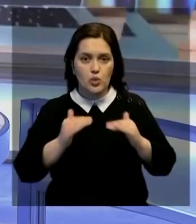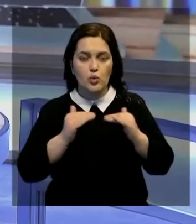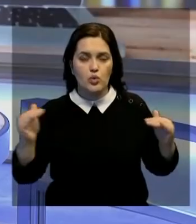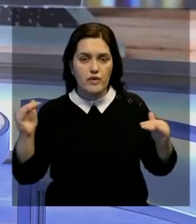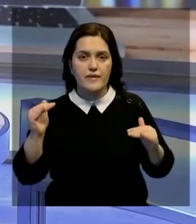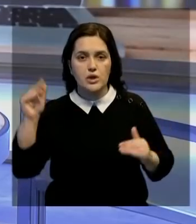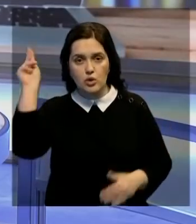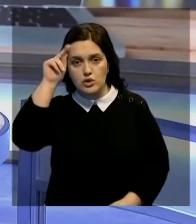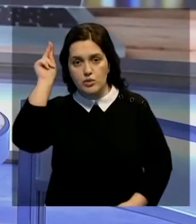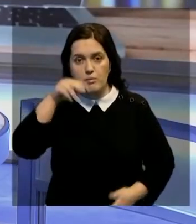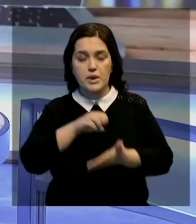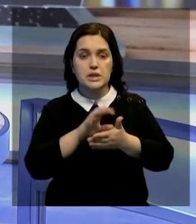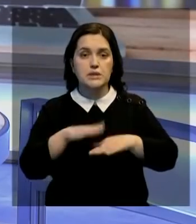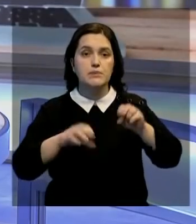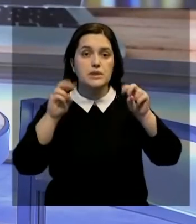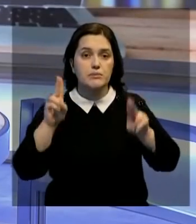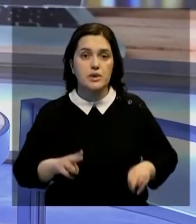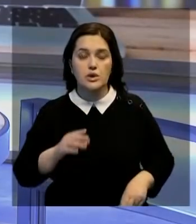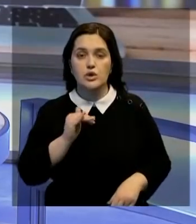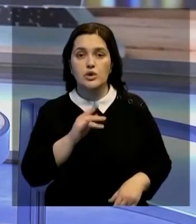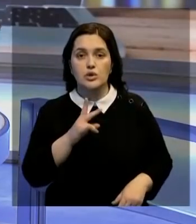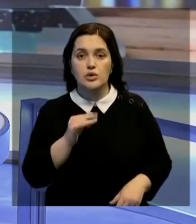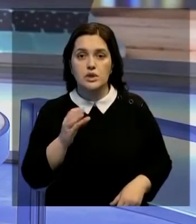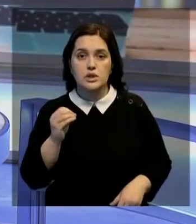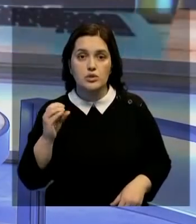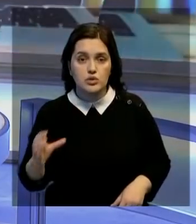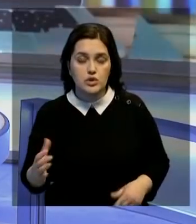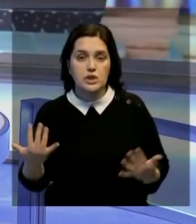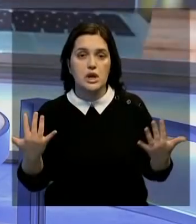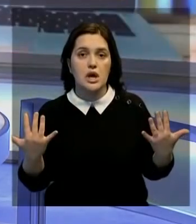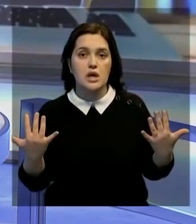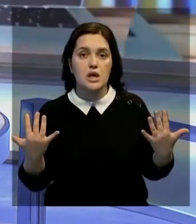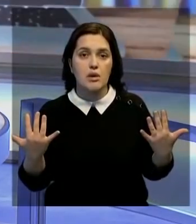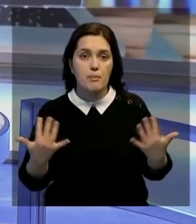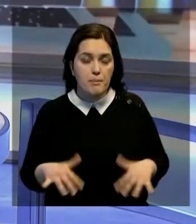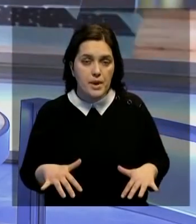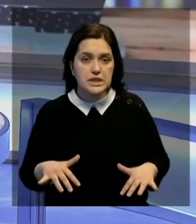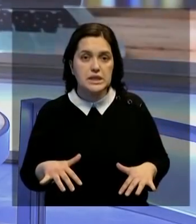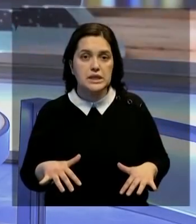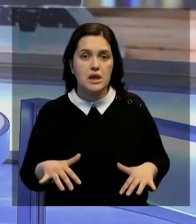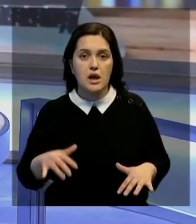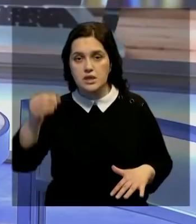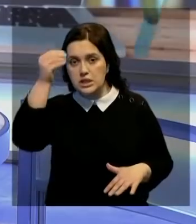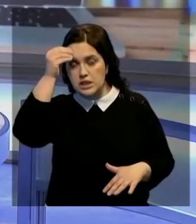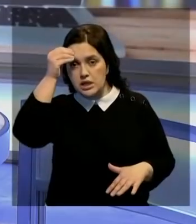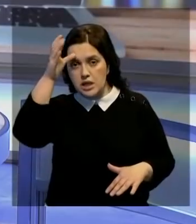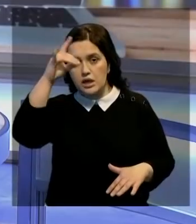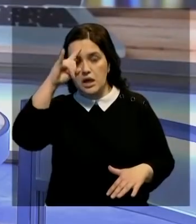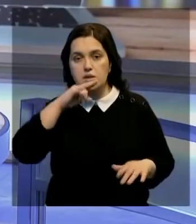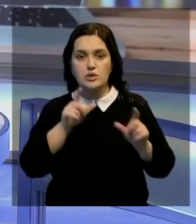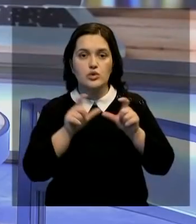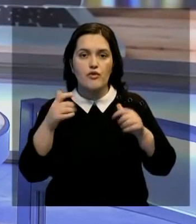уровня успеваемости. По данным исследований специалистов ЮНИСЕФ, потери знаний среди